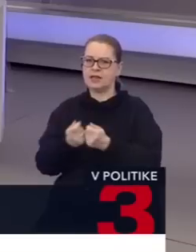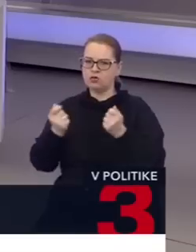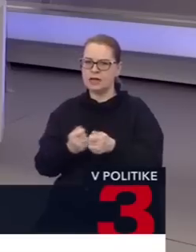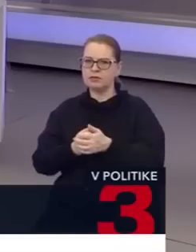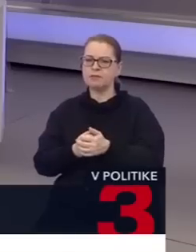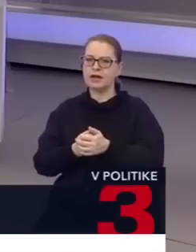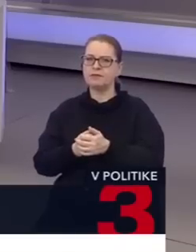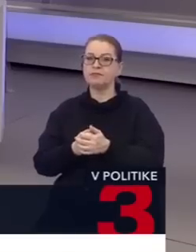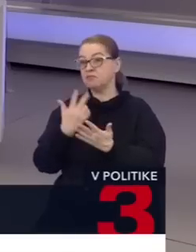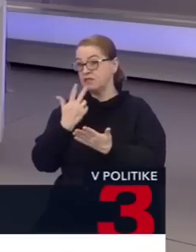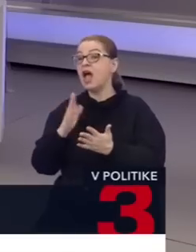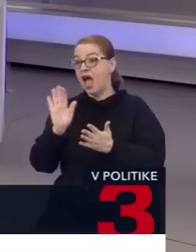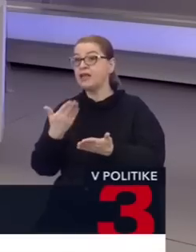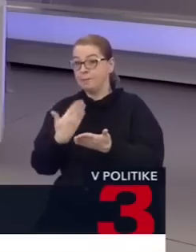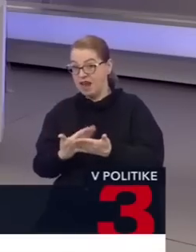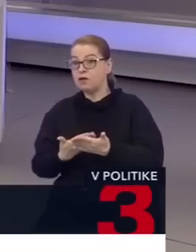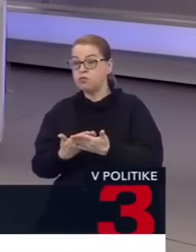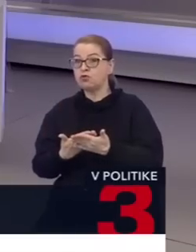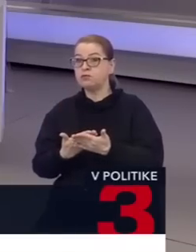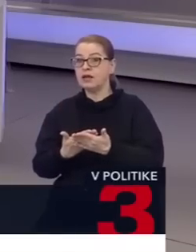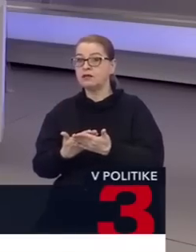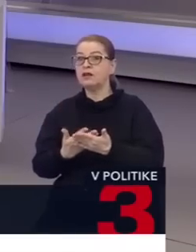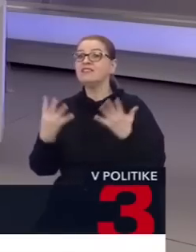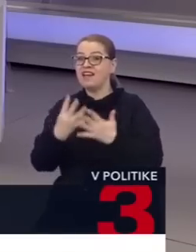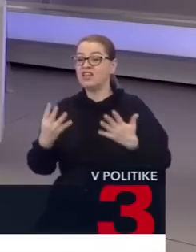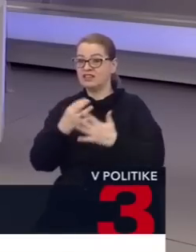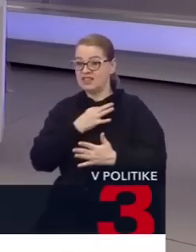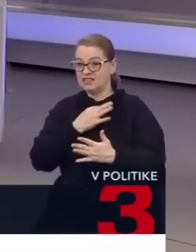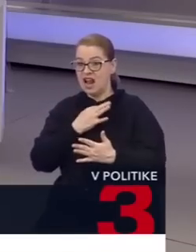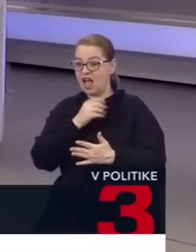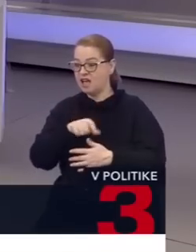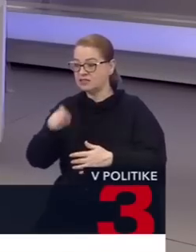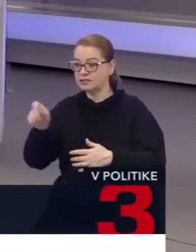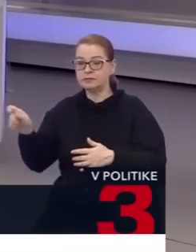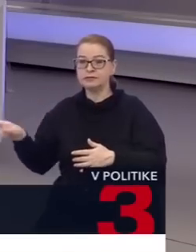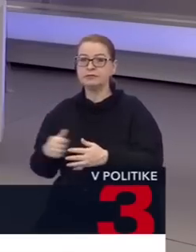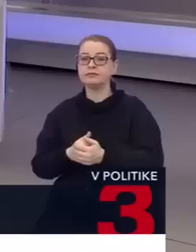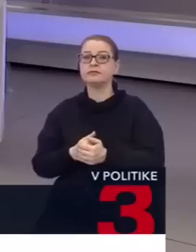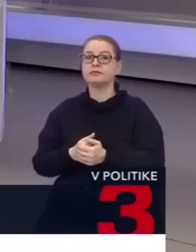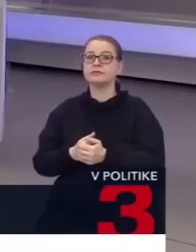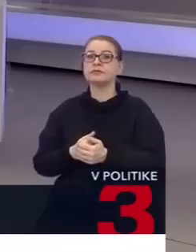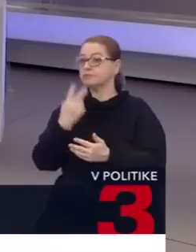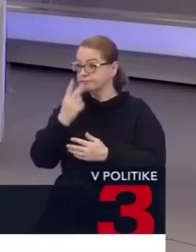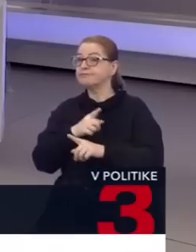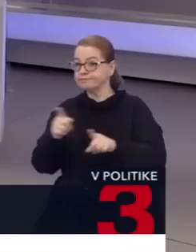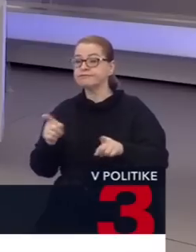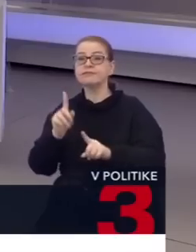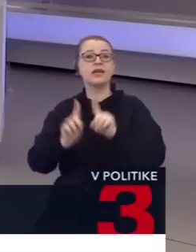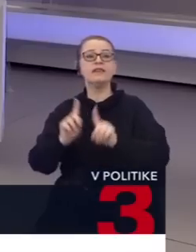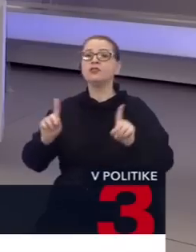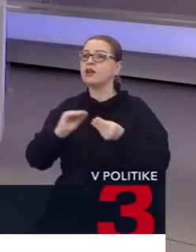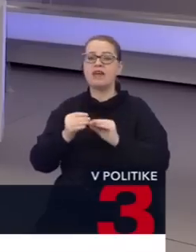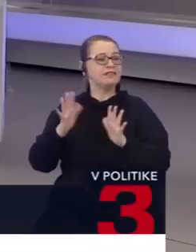že by mala byť dohoda 90 hlasov na volebnom systéme a zatiaľ nie je dohoda na špecializovanom úrade špeciálnej,